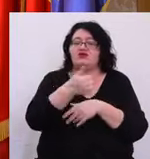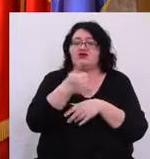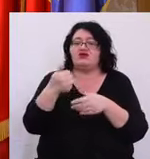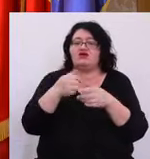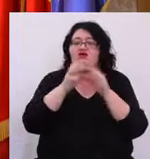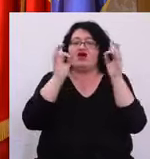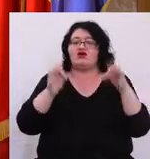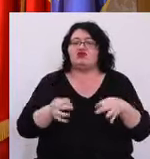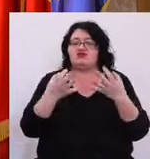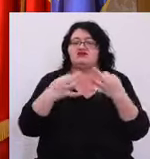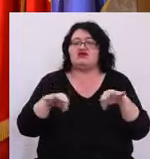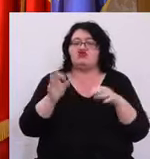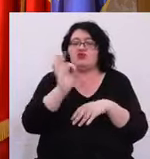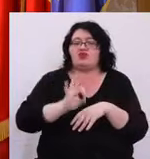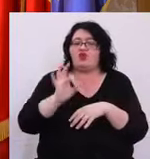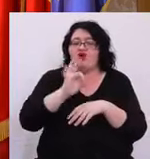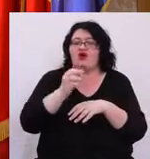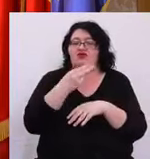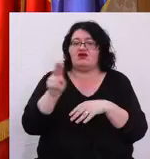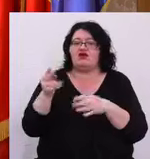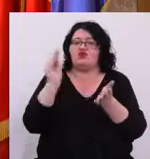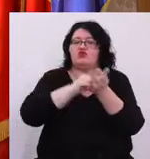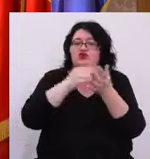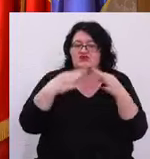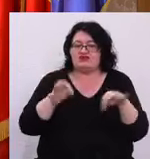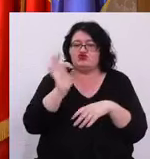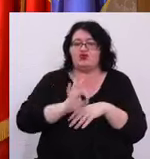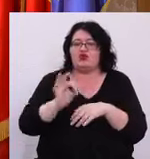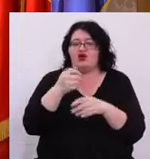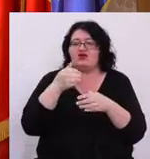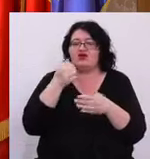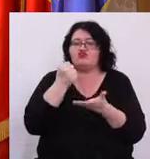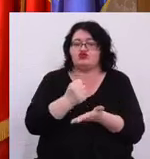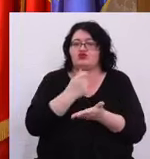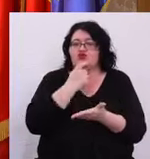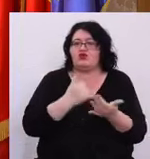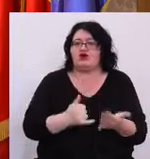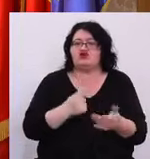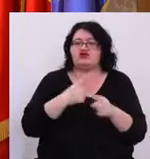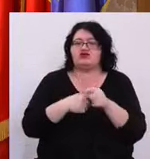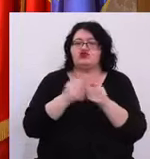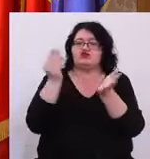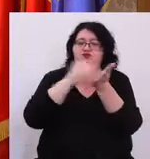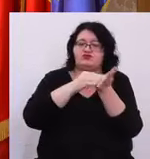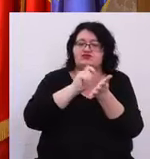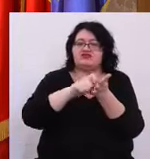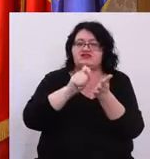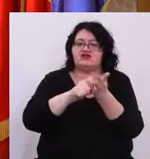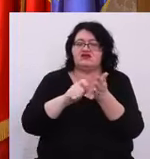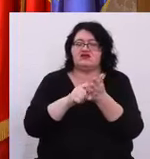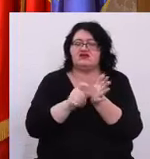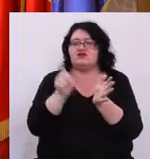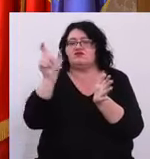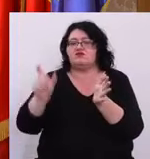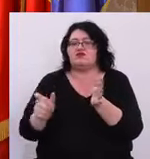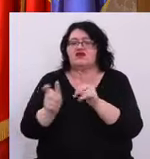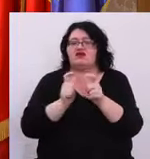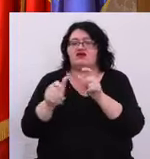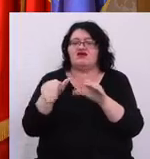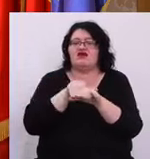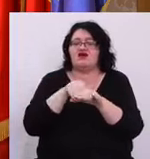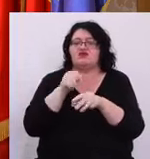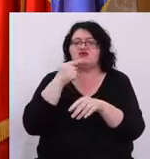facturi de 10 milioane de euro Prevedem 10 milioane în bugetul de anul acesta Și în coloana de credit de